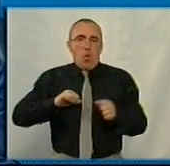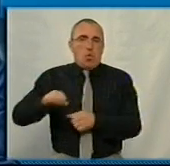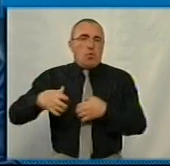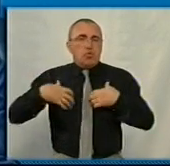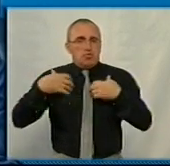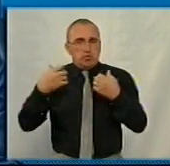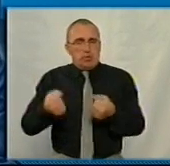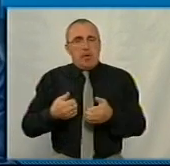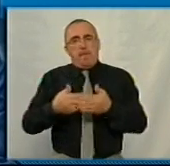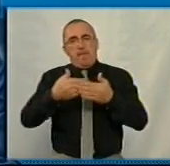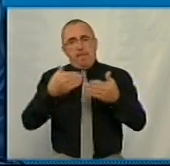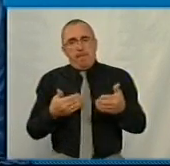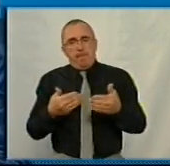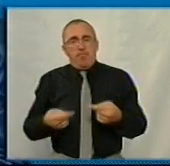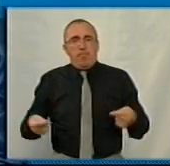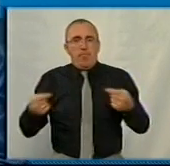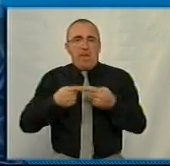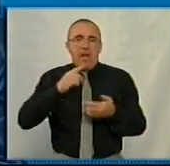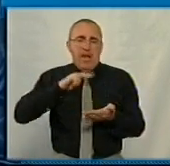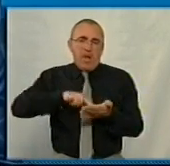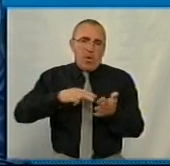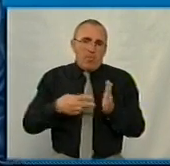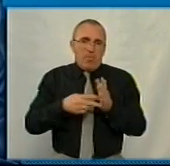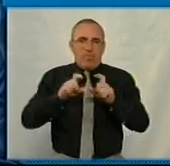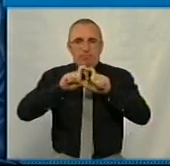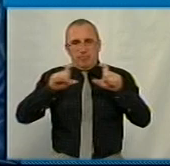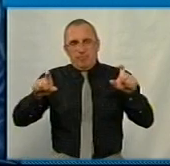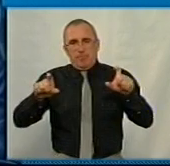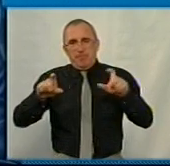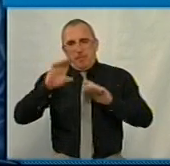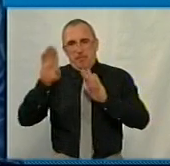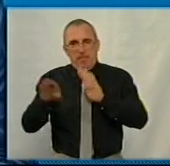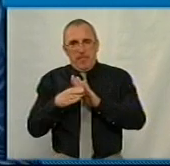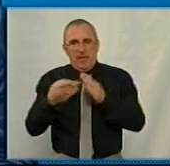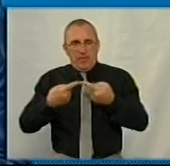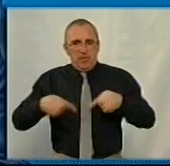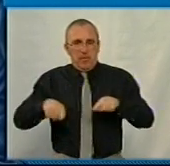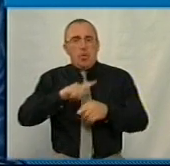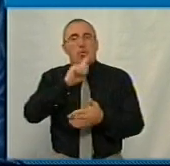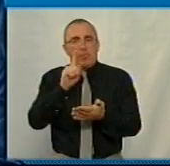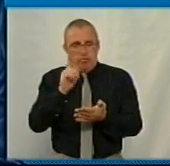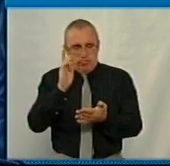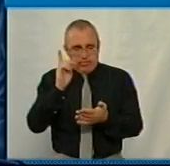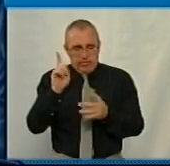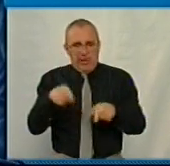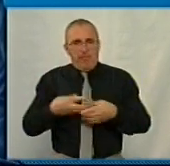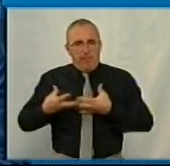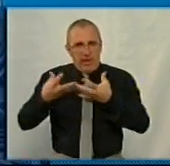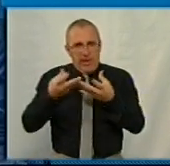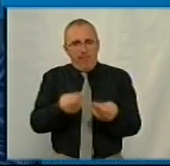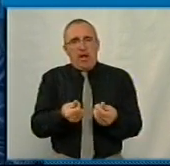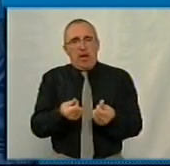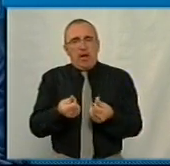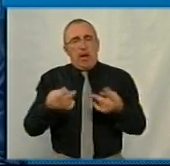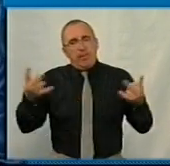перед відповідним економічним структурним підрозділом, який теж буде впливати на момент